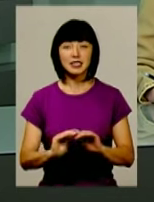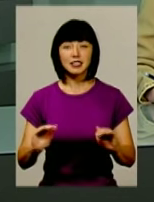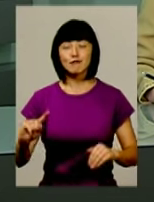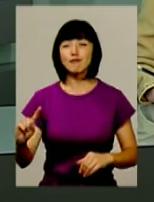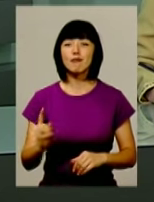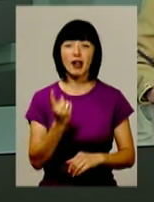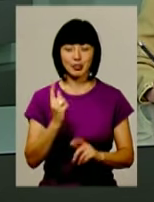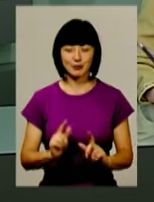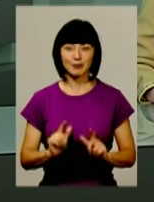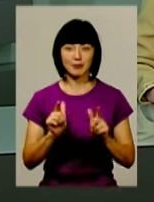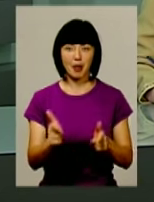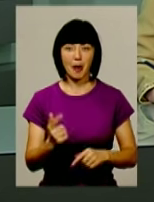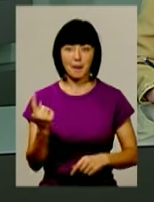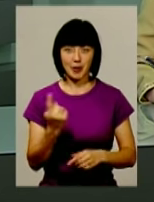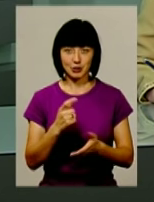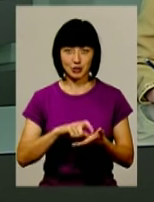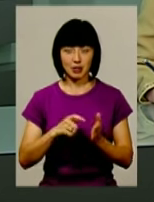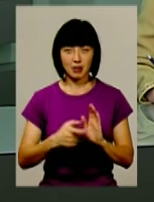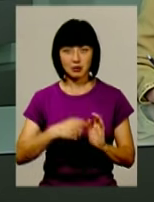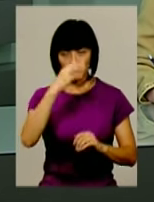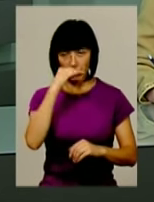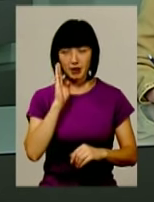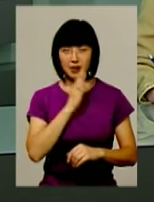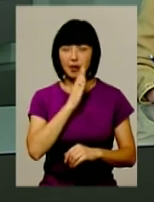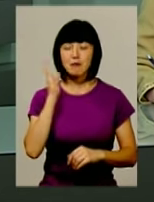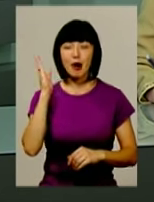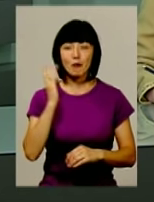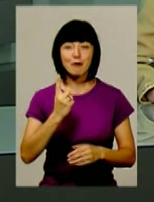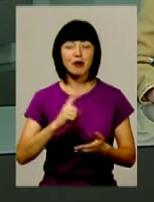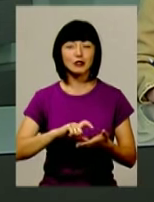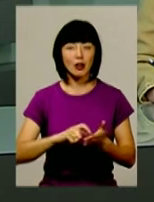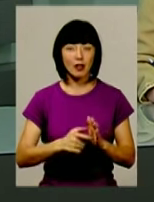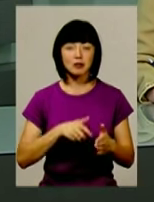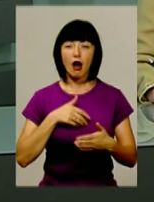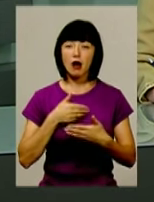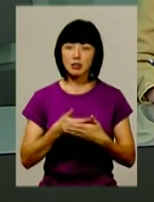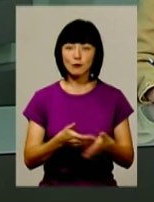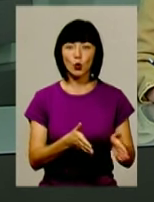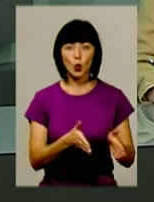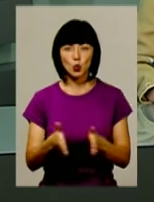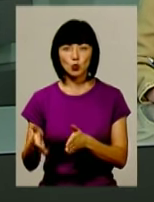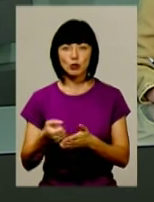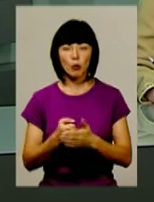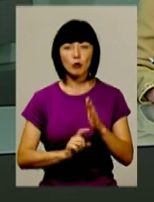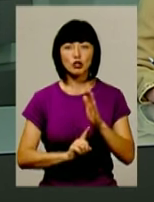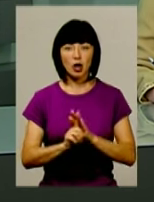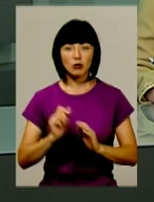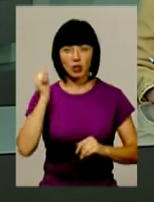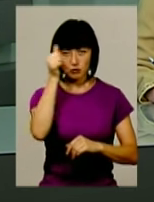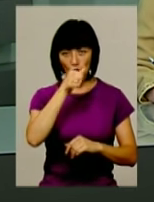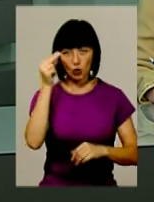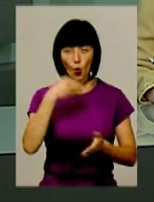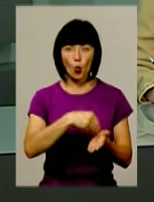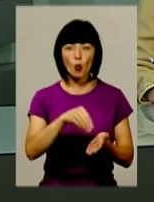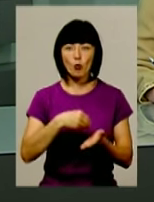які вперше переступлять поріг шкіл. Батьки та майбутні першокласники активно готуються до початку нового навчального року,